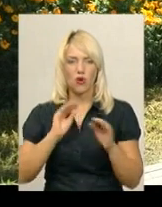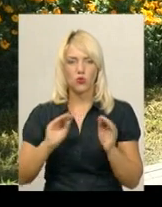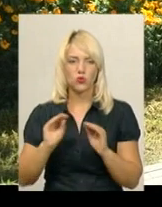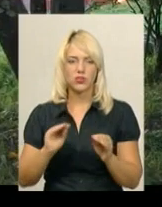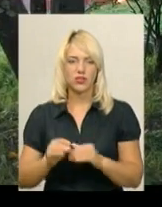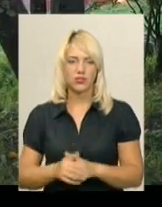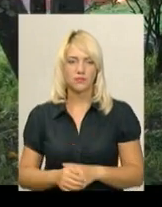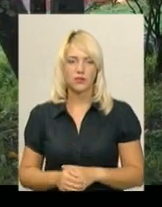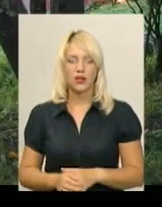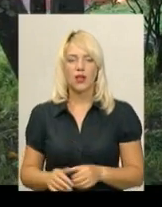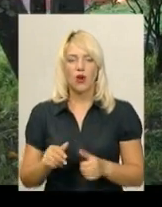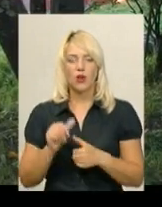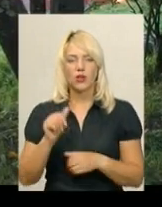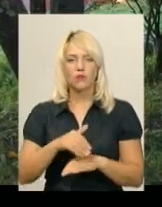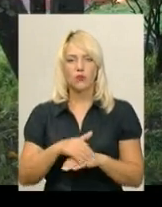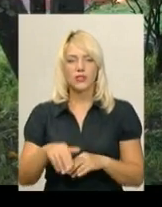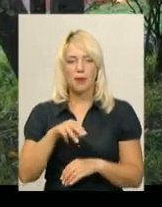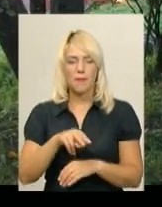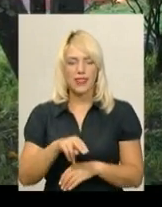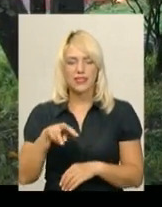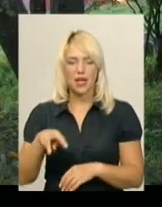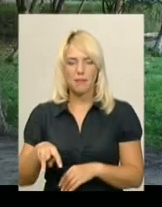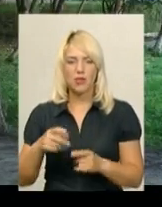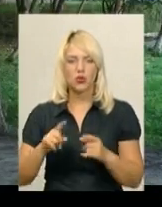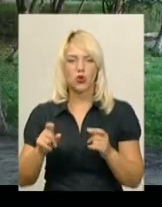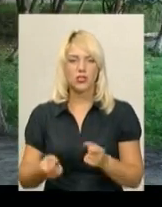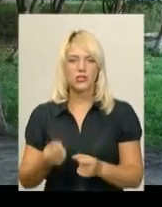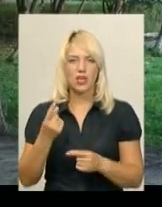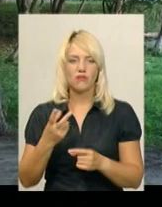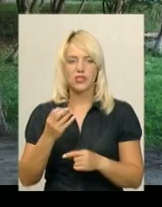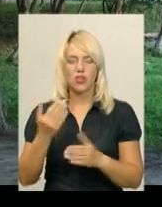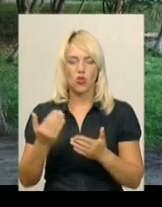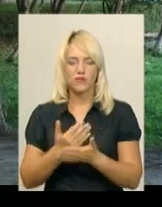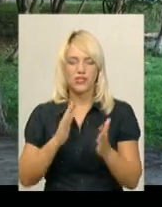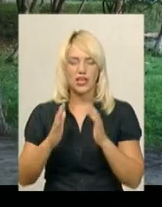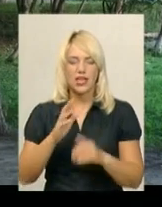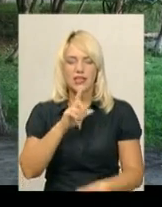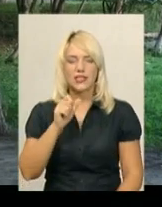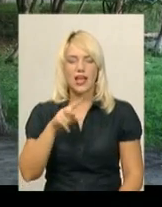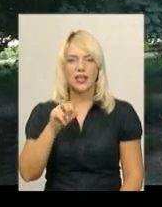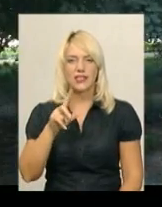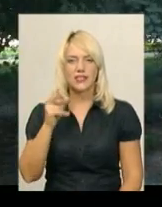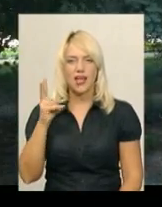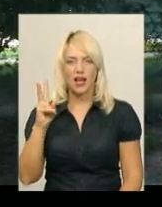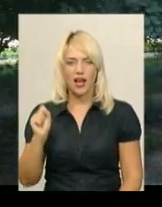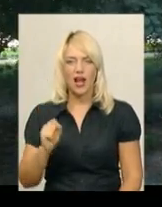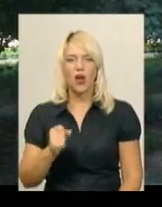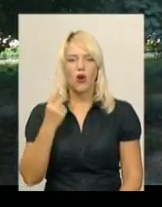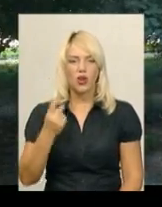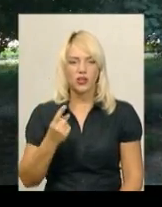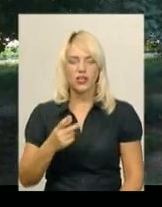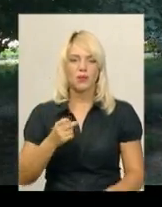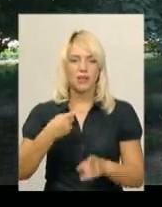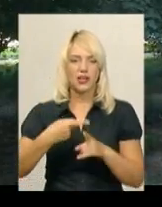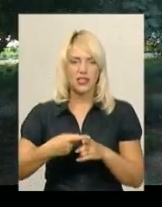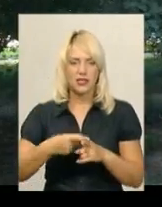облаштування. Окрім вулиці Панаса Мирного, нові сквери з'являться на Залізняка-1 на перехресті проспекту Миру та Федунця на Львівському